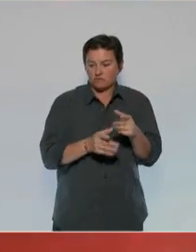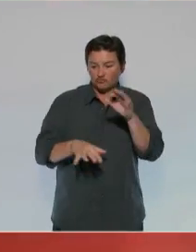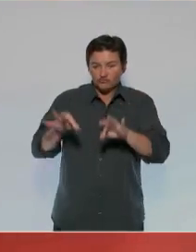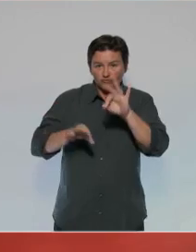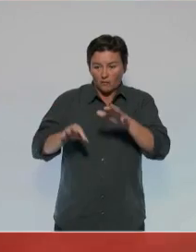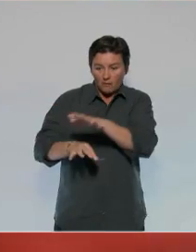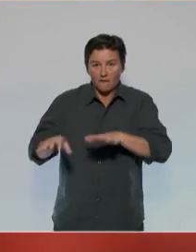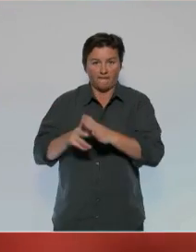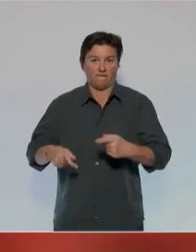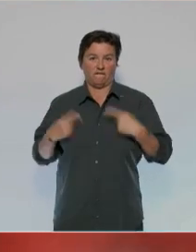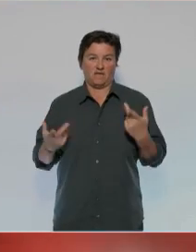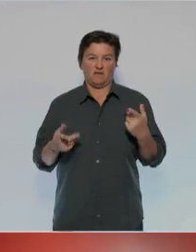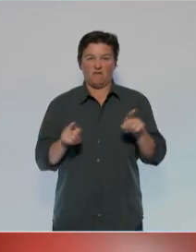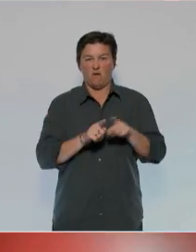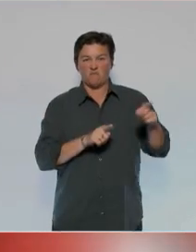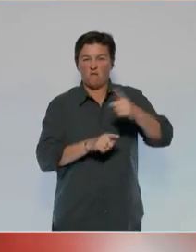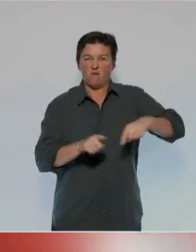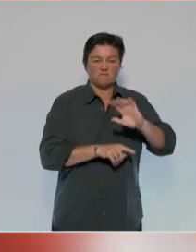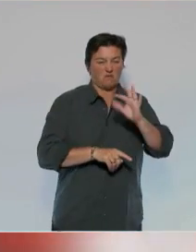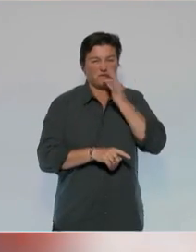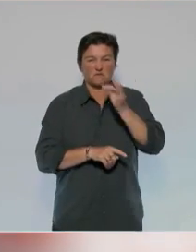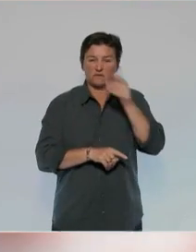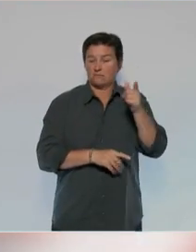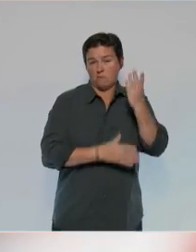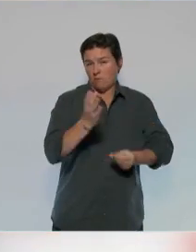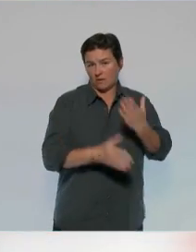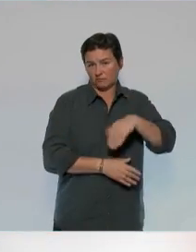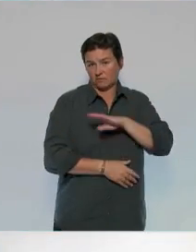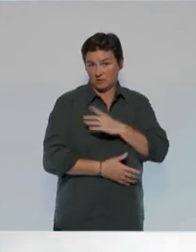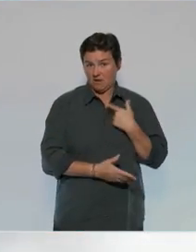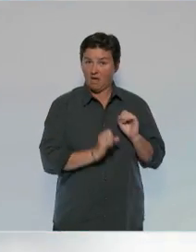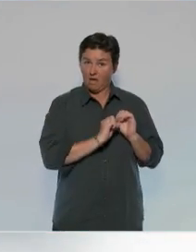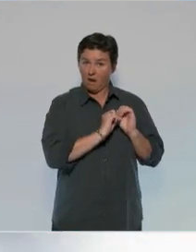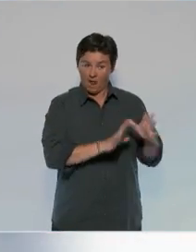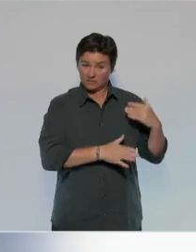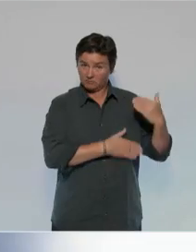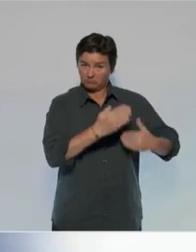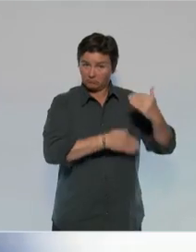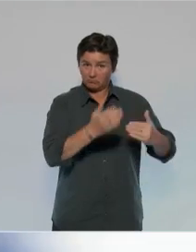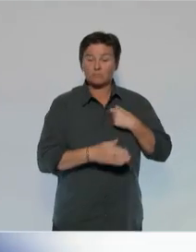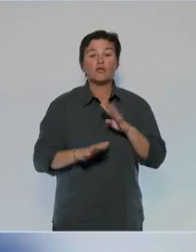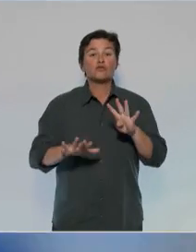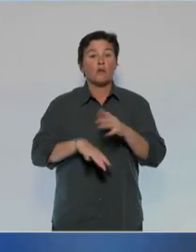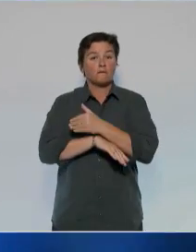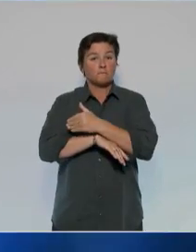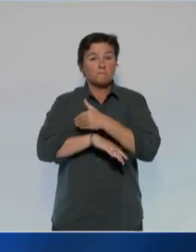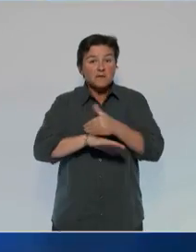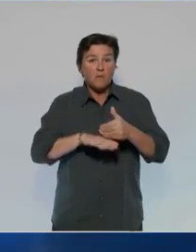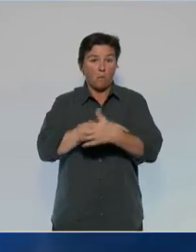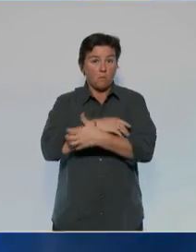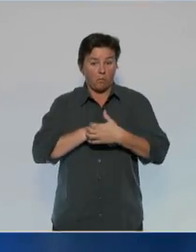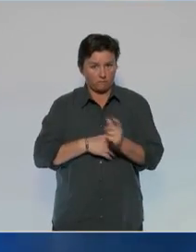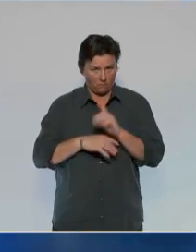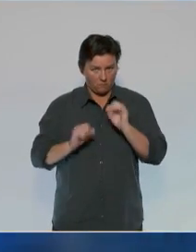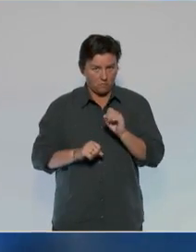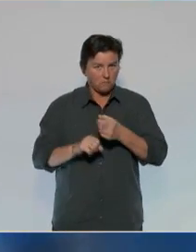entre ses mains. C'est une classe parasitaire et irresponsable. Si nous la laissons faire, ce ne sont pas 9 millions de pauvres que l